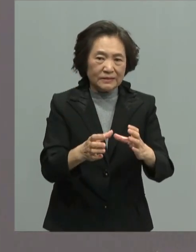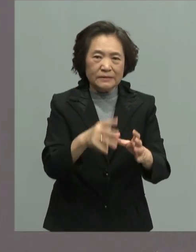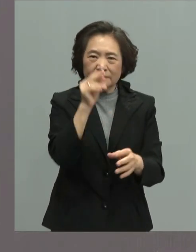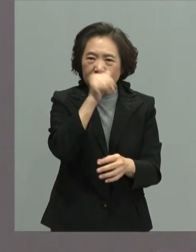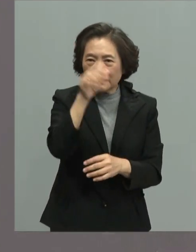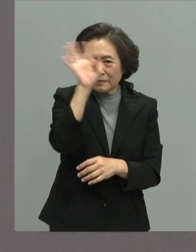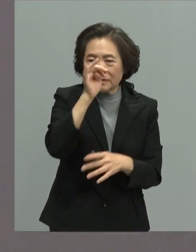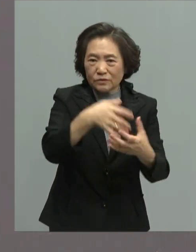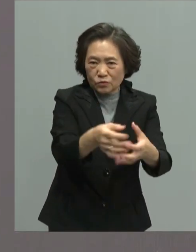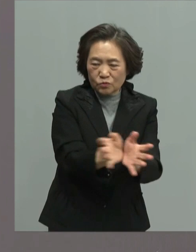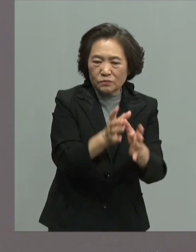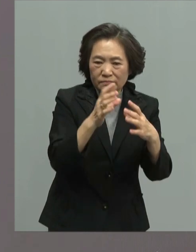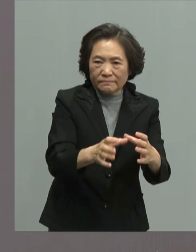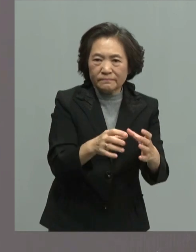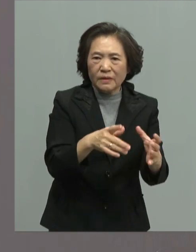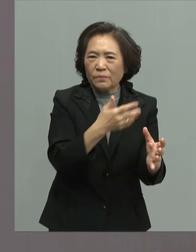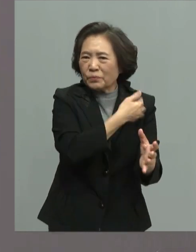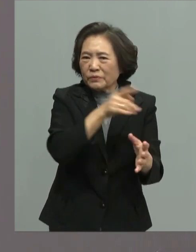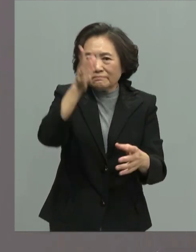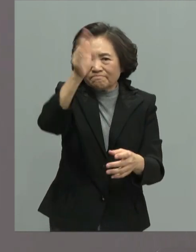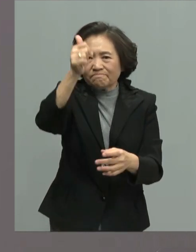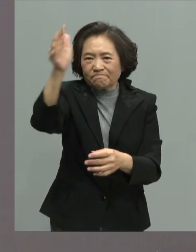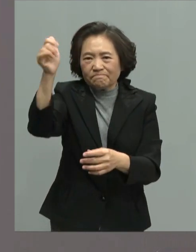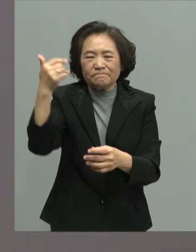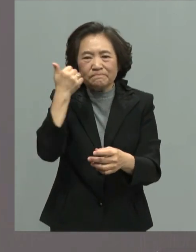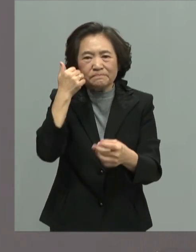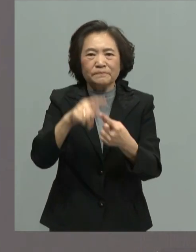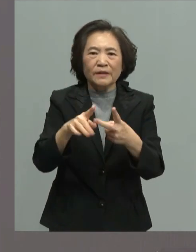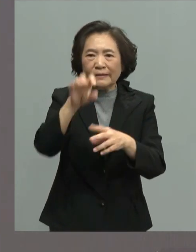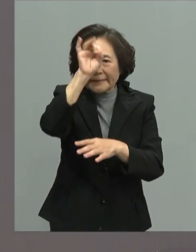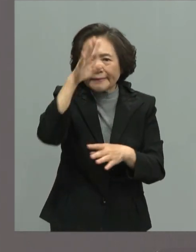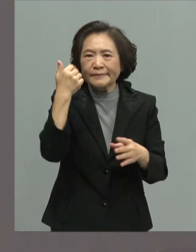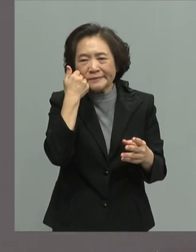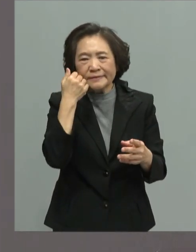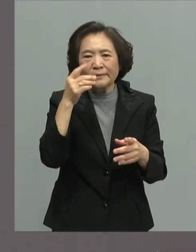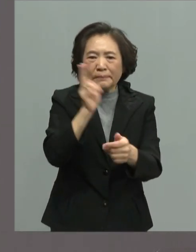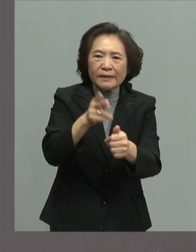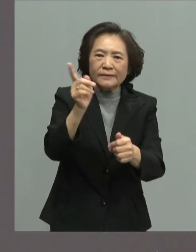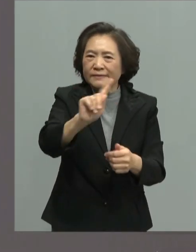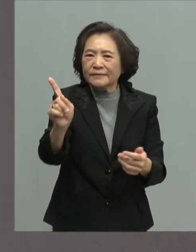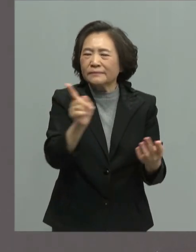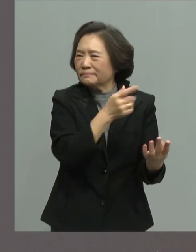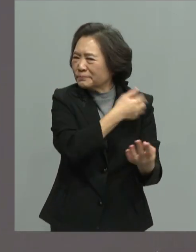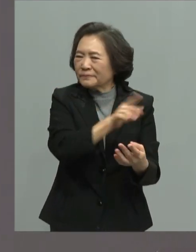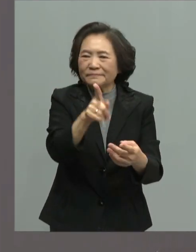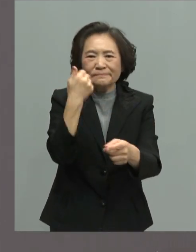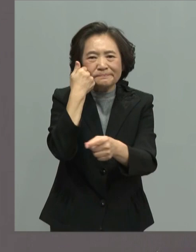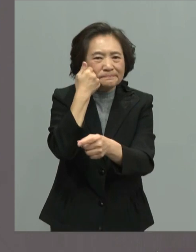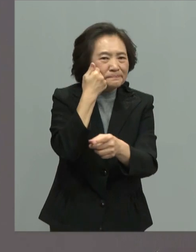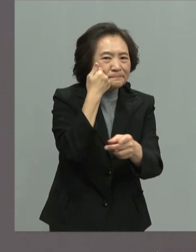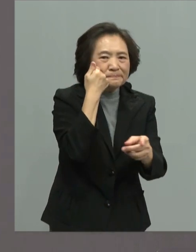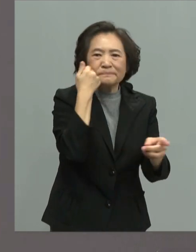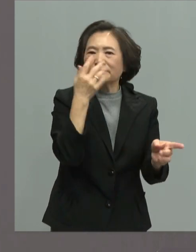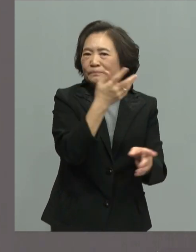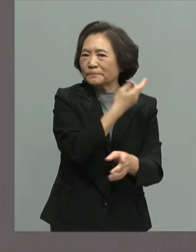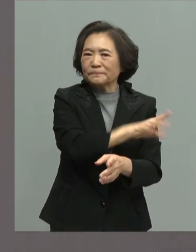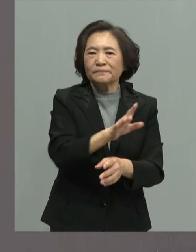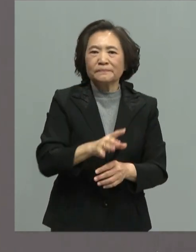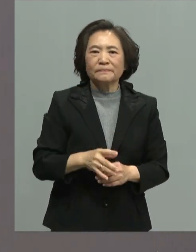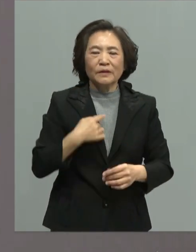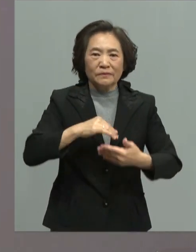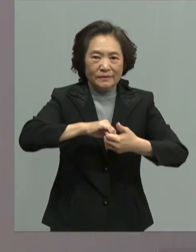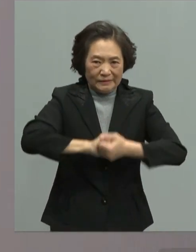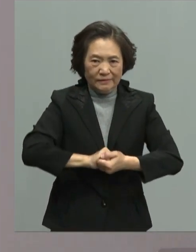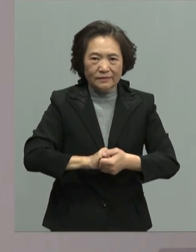不论你的官罗官不论你是对一董对一董无论你是谁人我